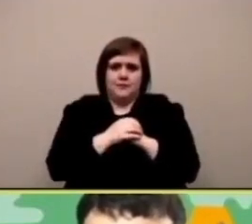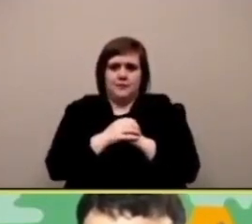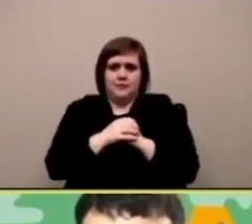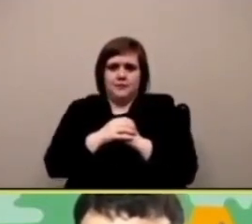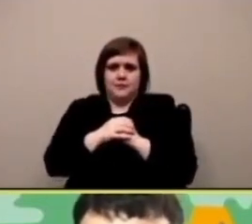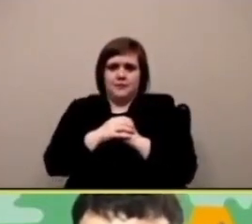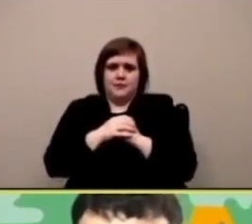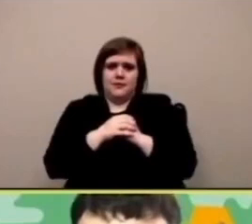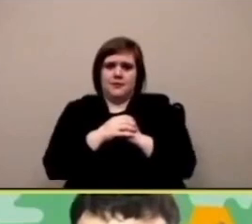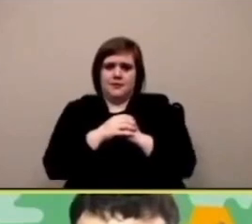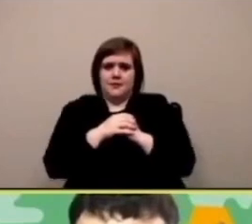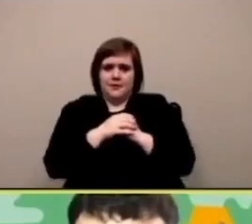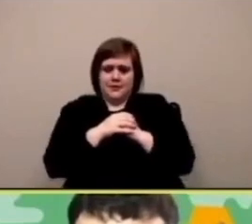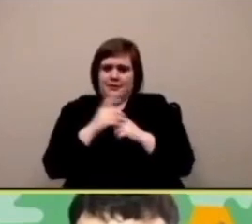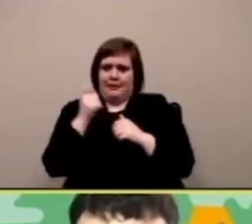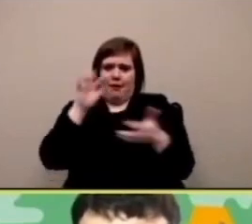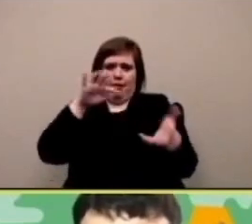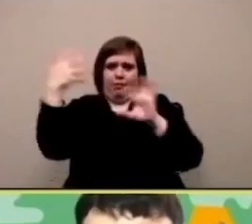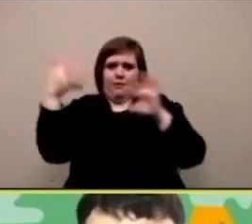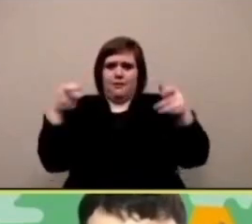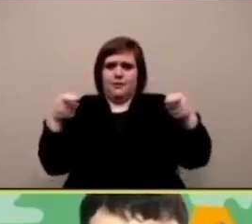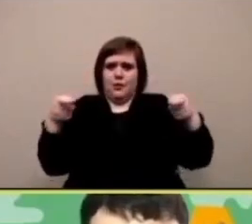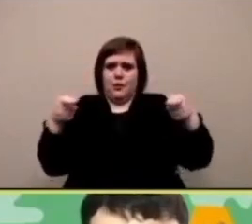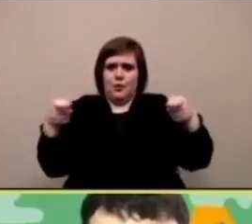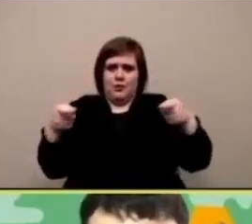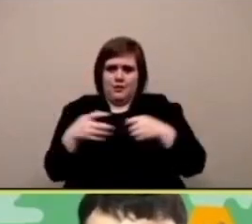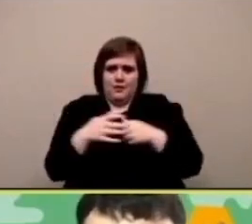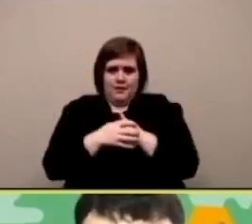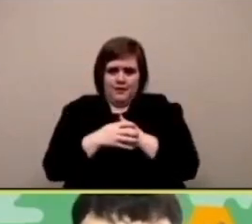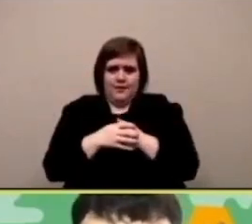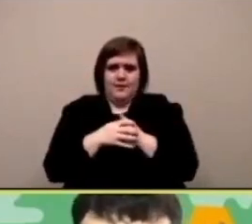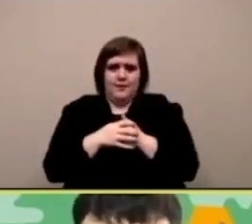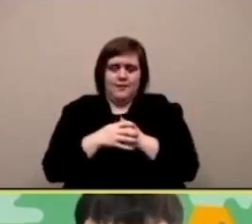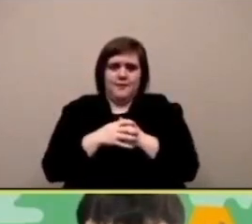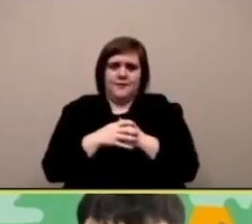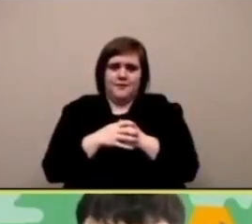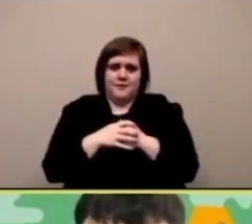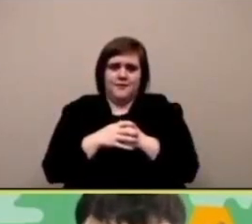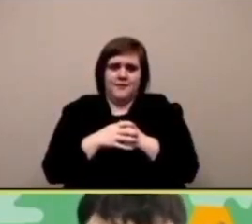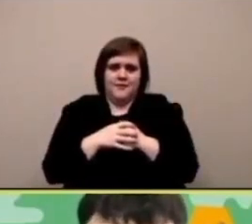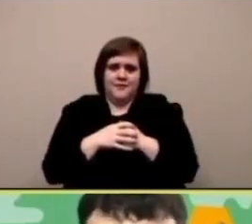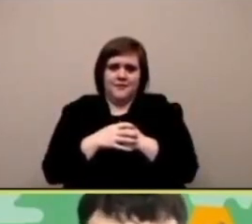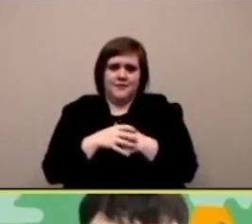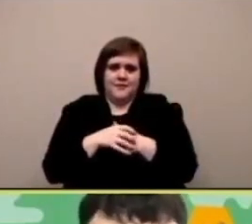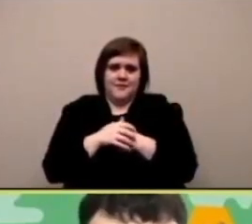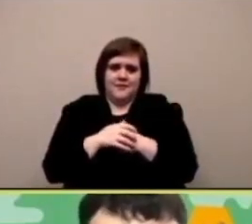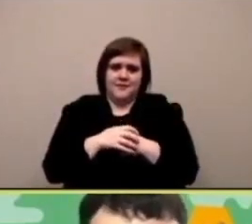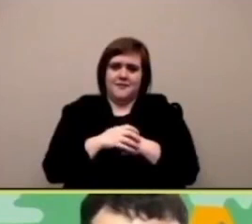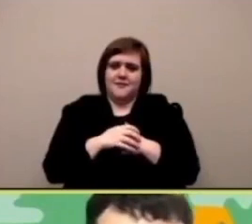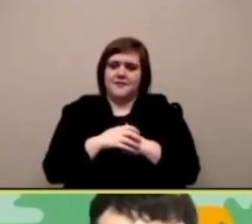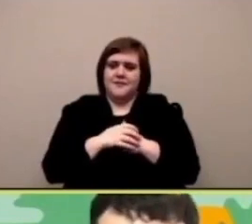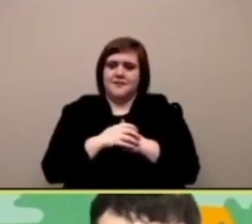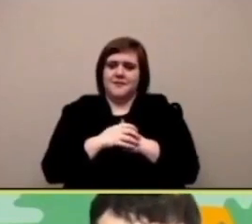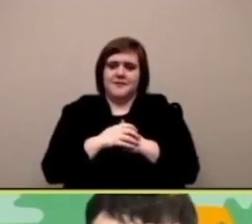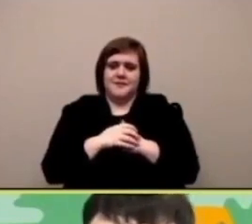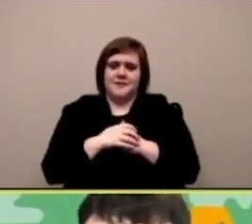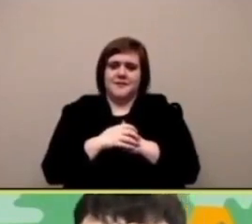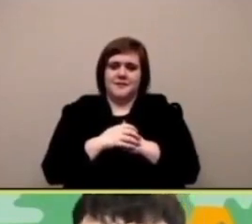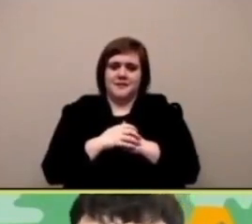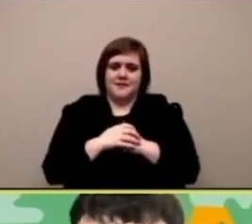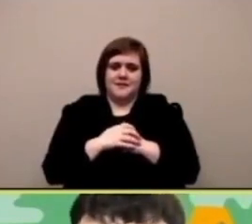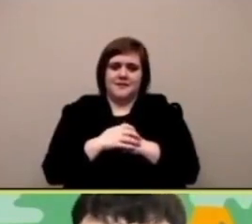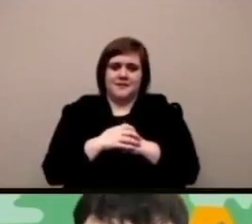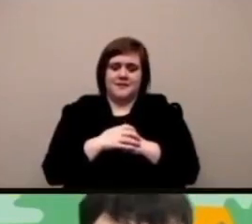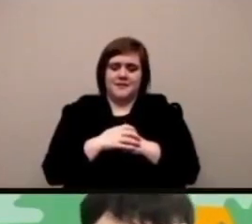tutte schiacciate una sull'altra è un po' fuori controllo troppe mele però